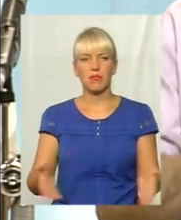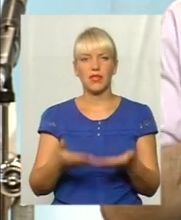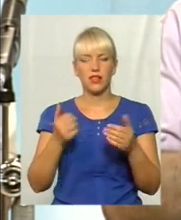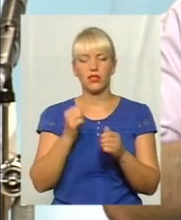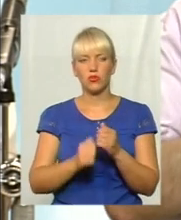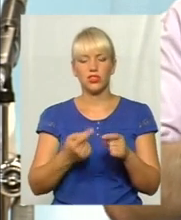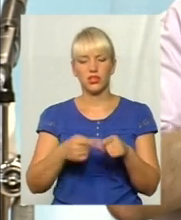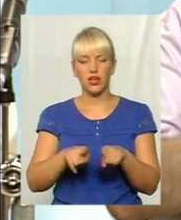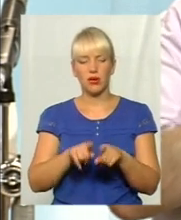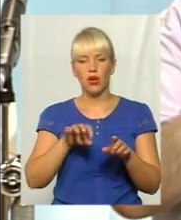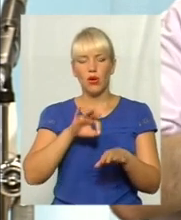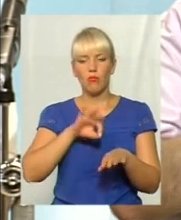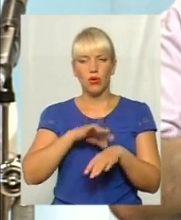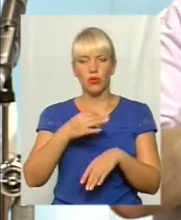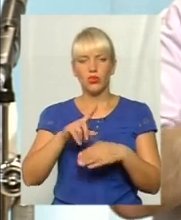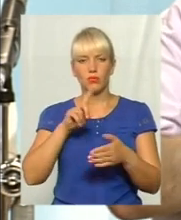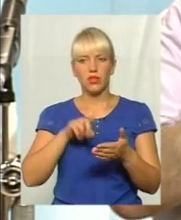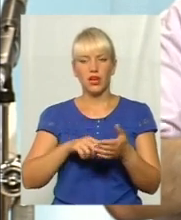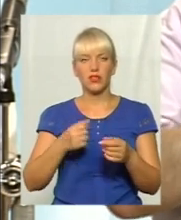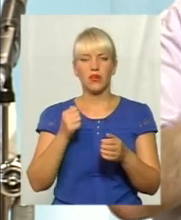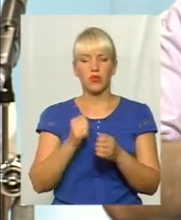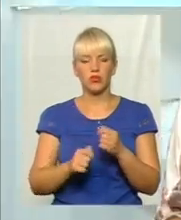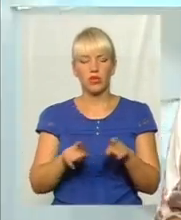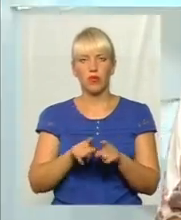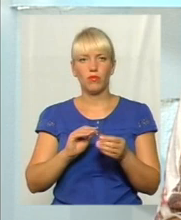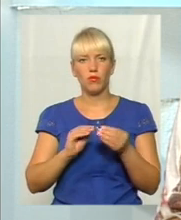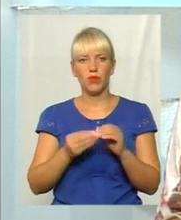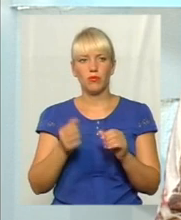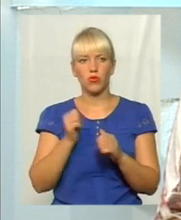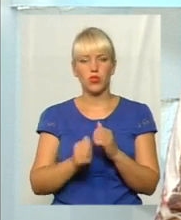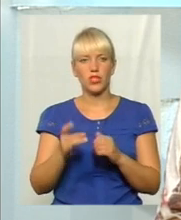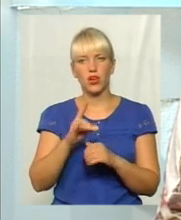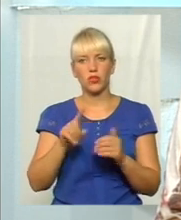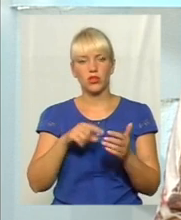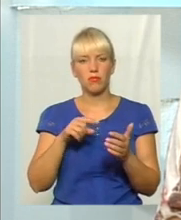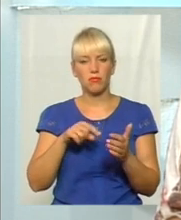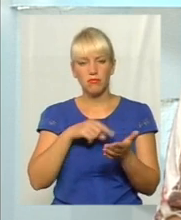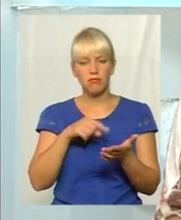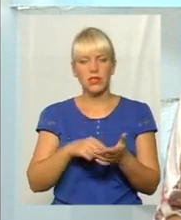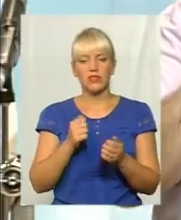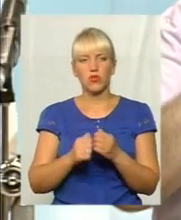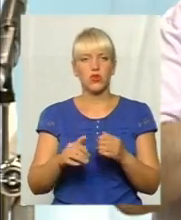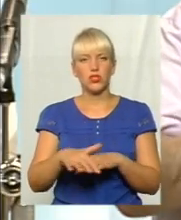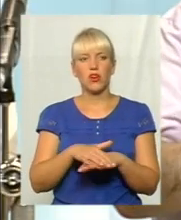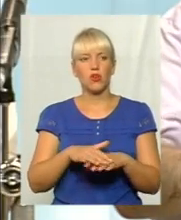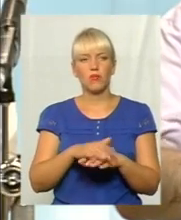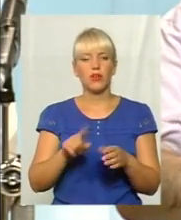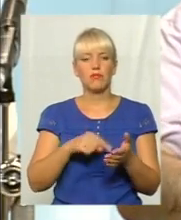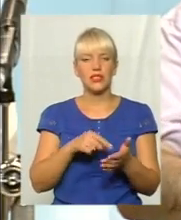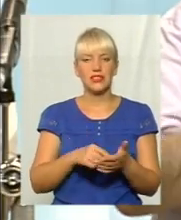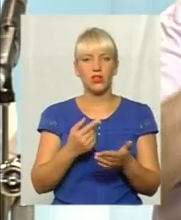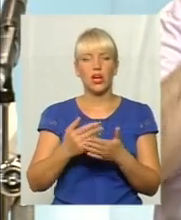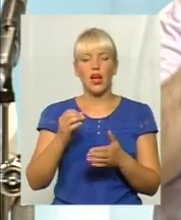кожне таке боюче питання, кожну проблемку по кожному районному місту, кожній громаді. Передивитися, де місто, подивитися, пішоходні